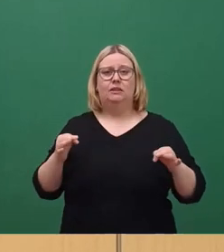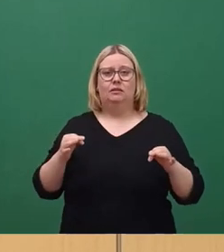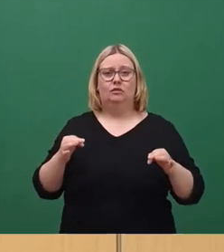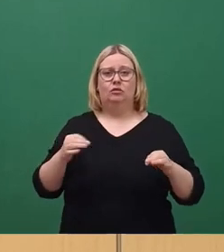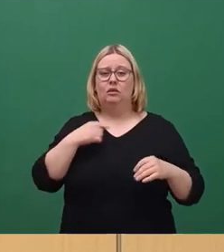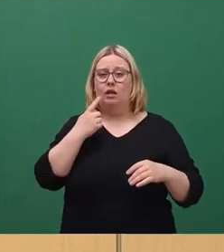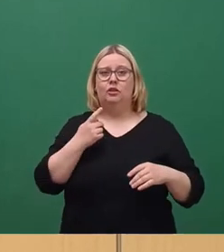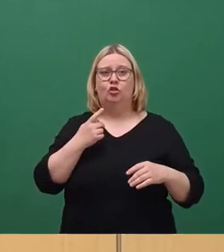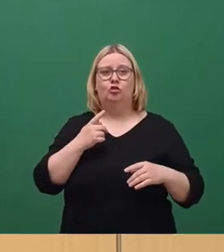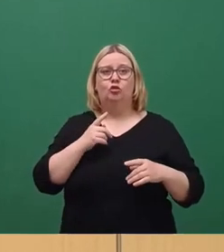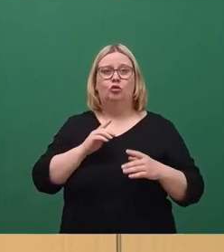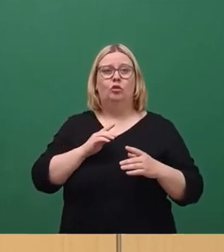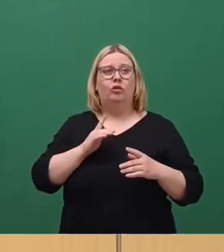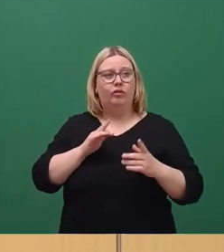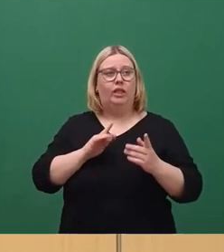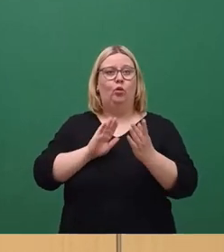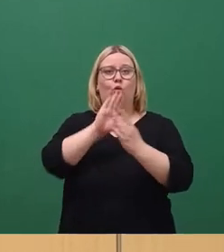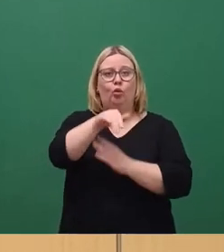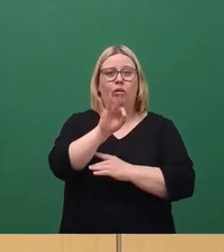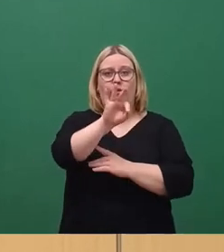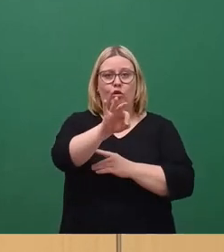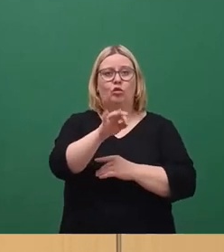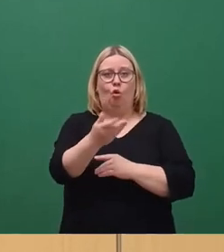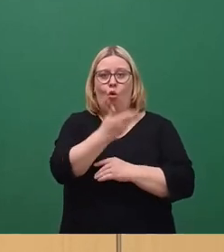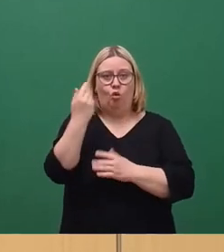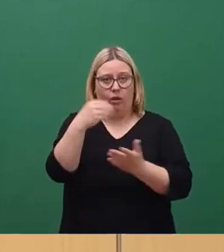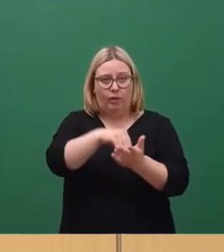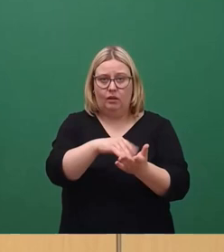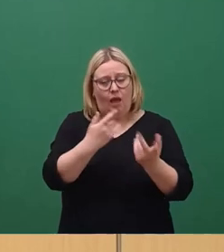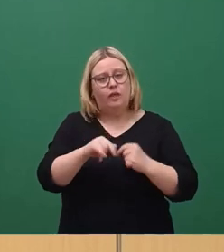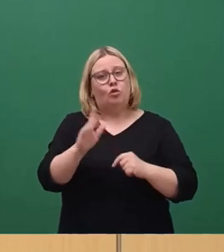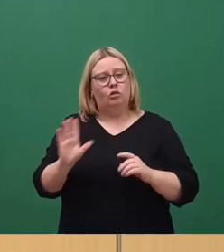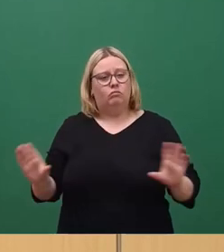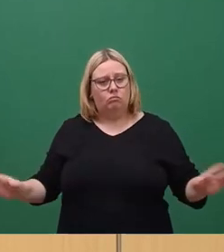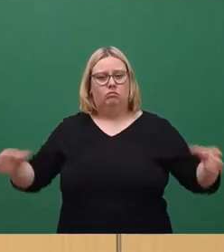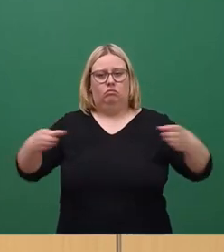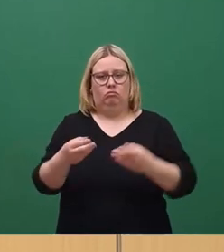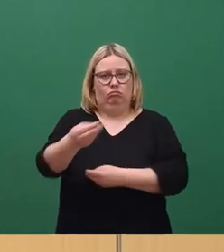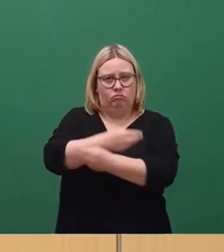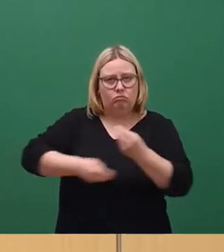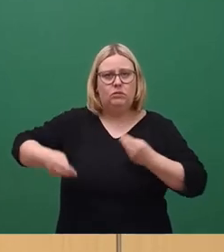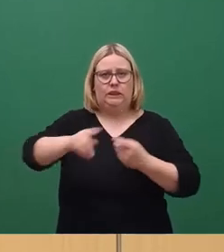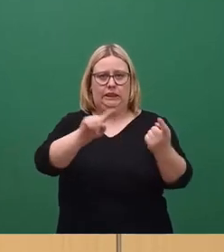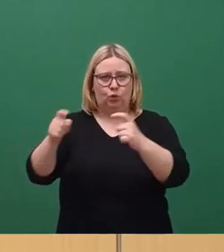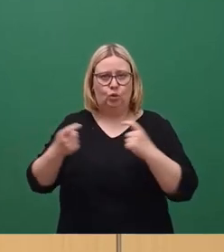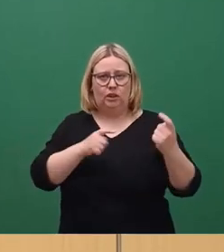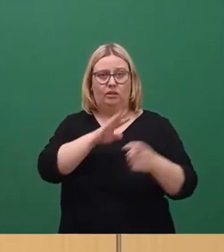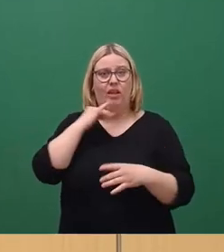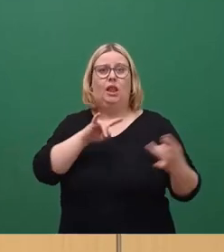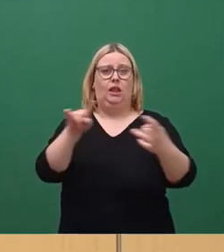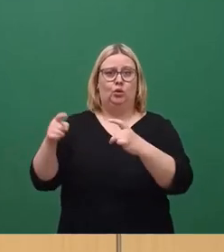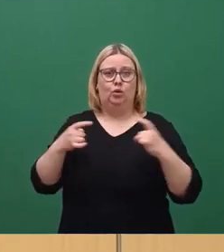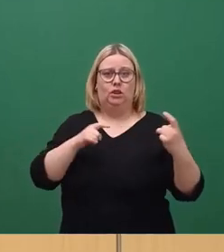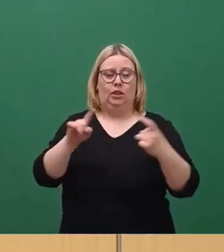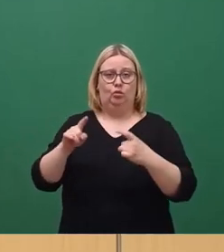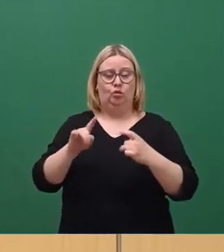über uns, ohne uns, mit den Menschen zusammengesetzt und haben darüber diskutiert. Und daraus ist